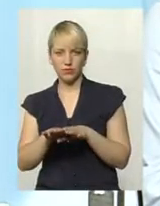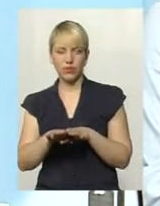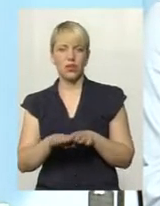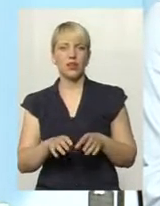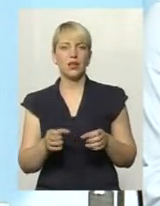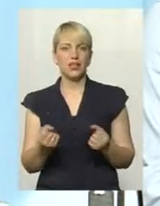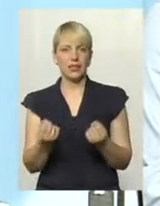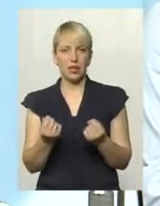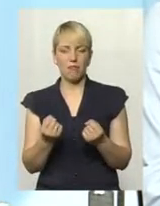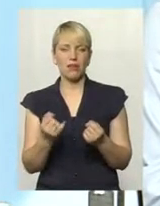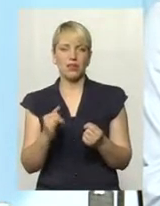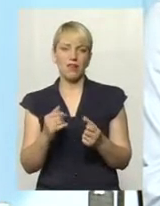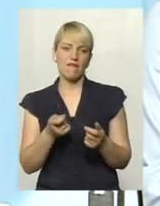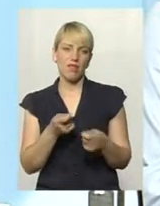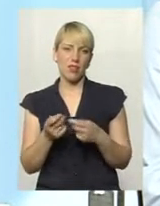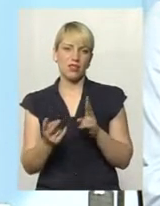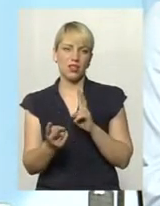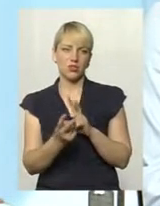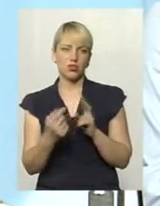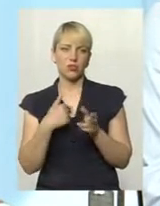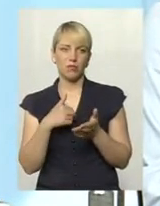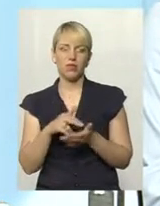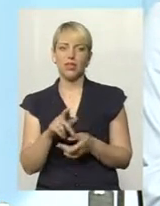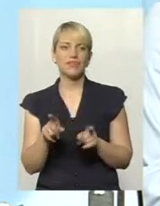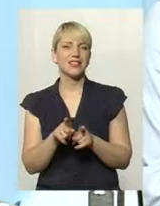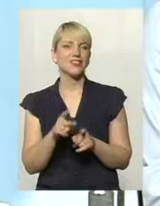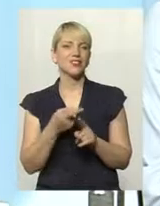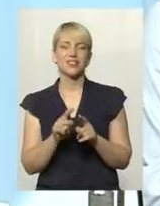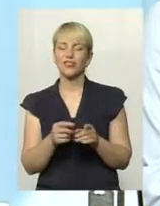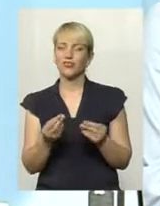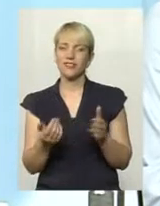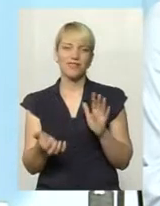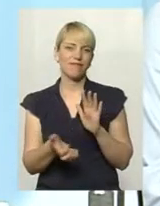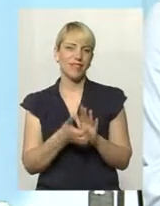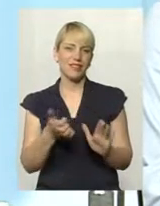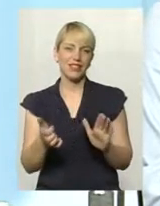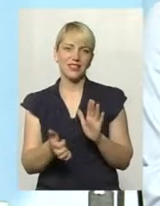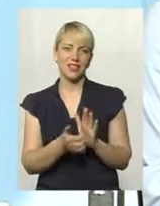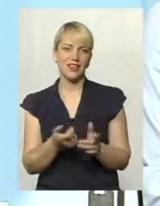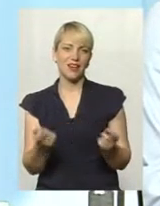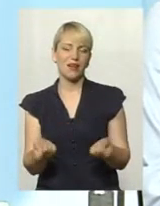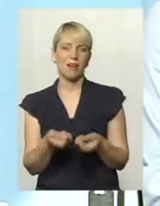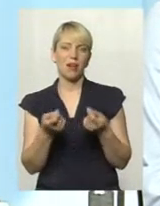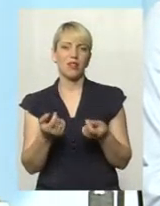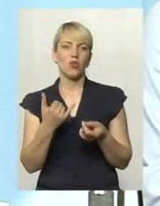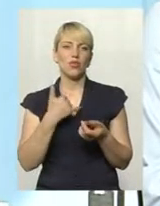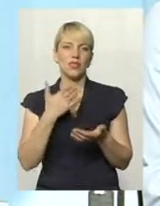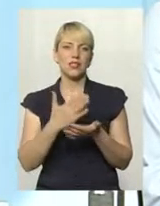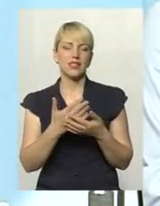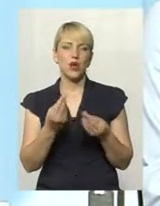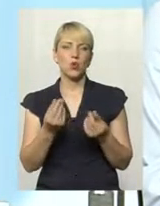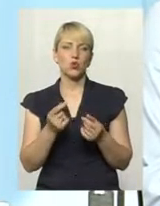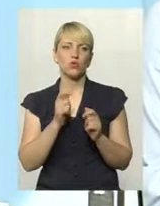і влада йде нам на зустріч. Але все рівно цих коштів мало, і їх не вистачає. Є в нас гроші і